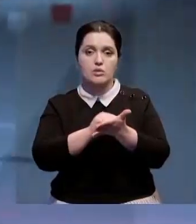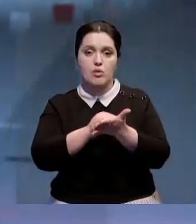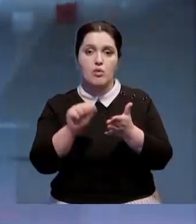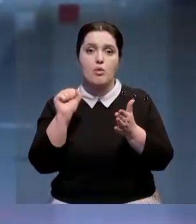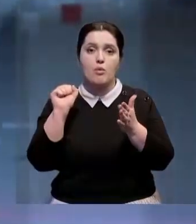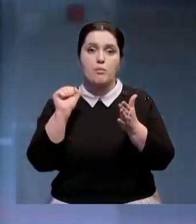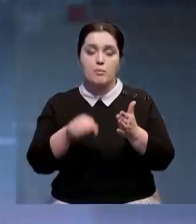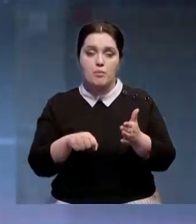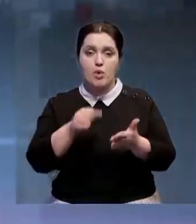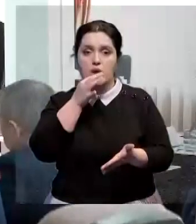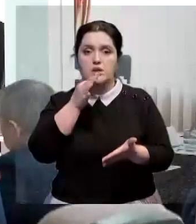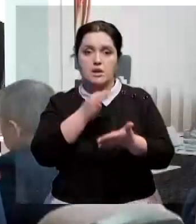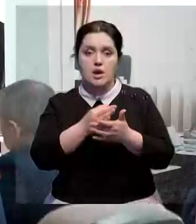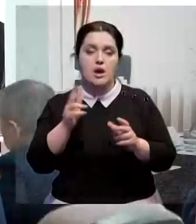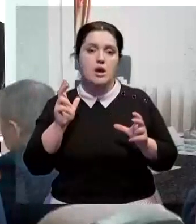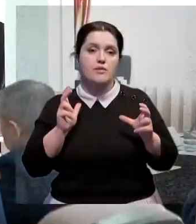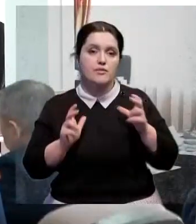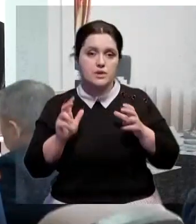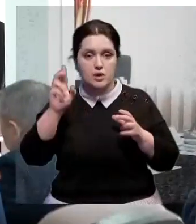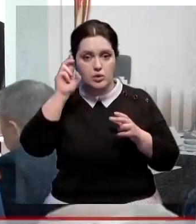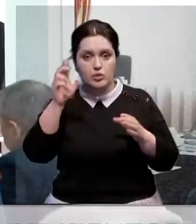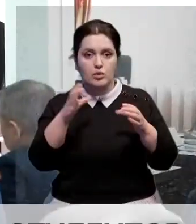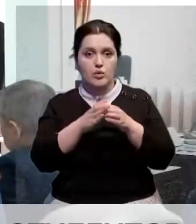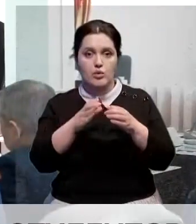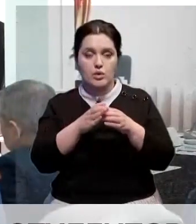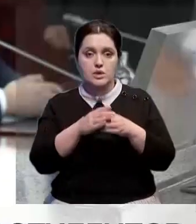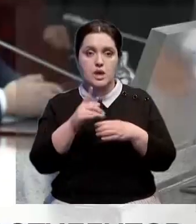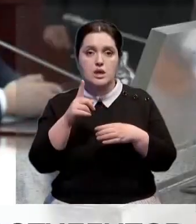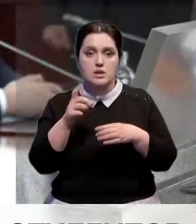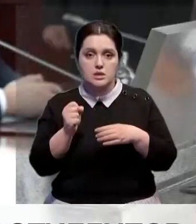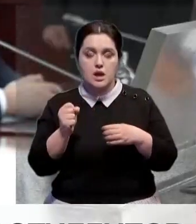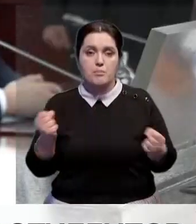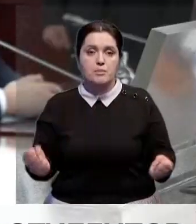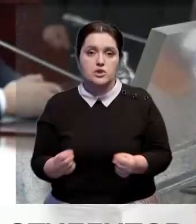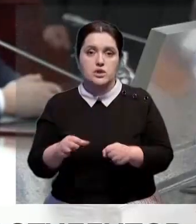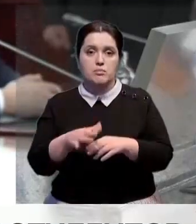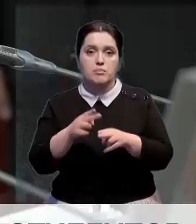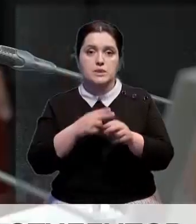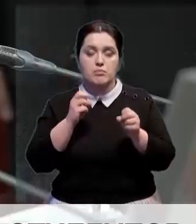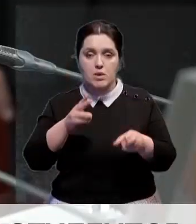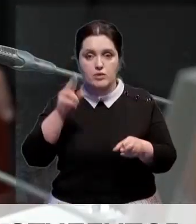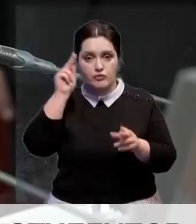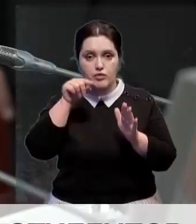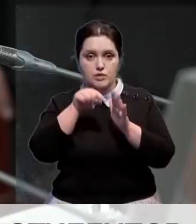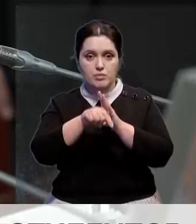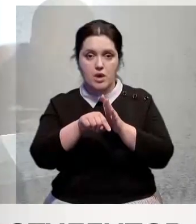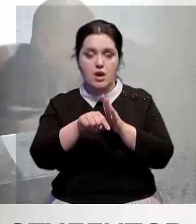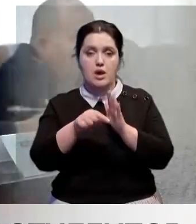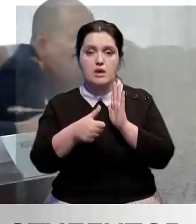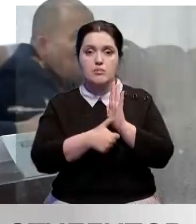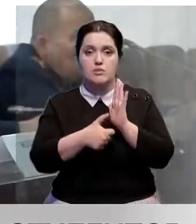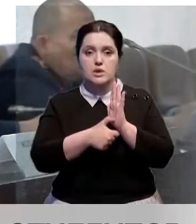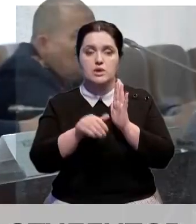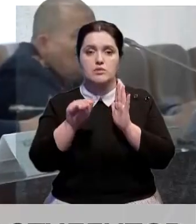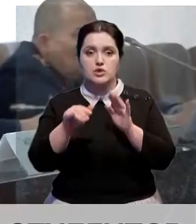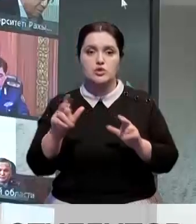образования. Документ позволит нести солидарную ответственность вузам и госорганам за поддержание общественной безопасности в учебных заведениях.